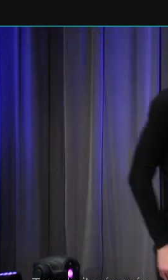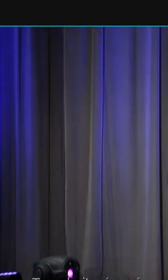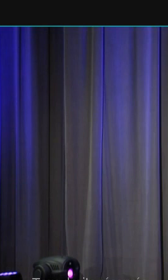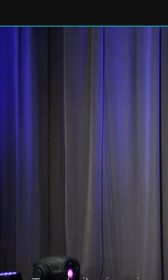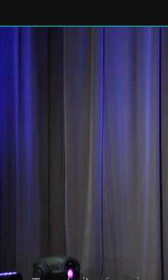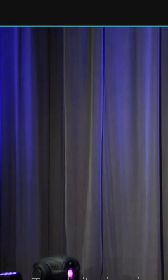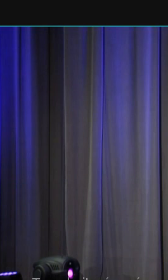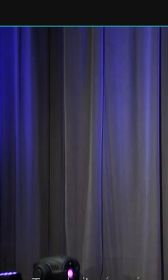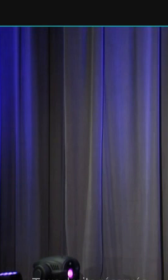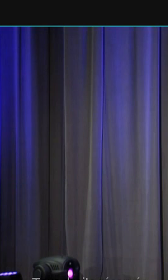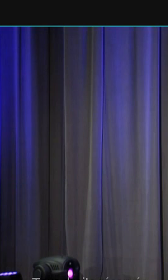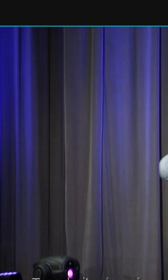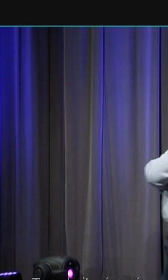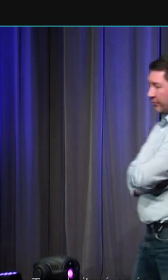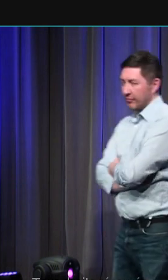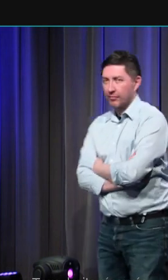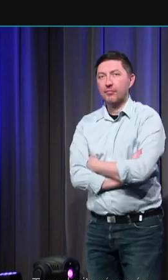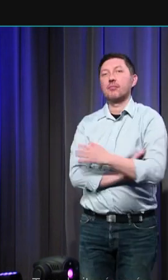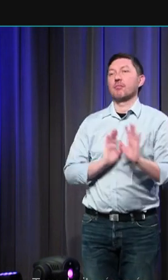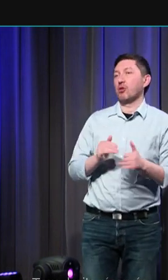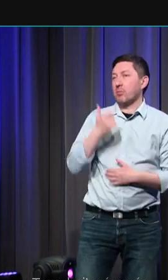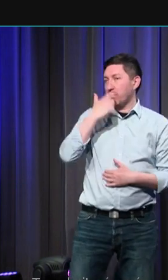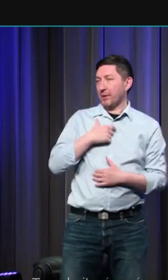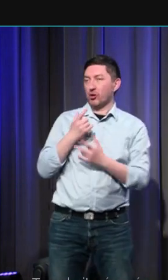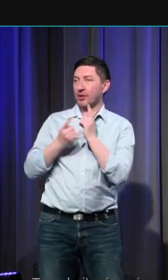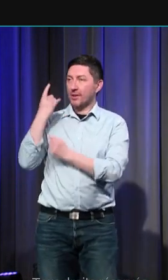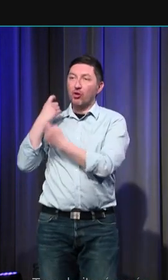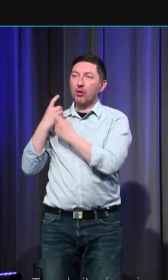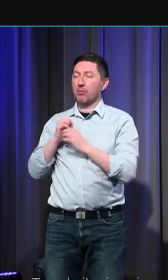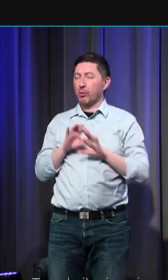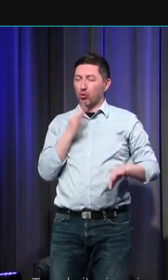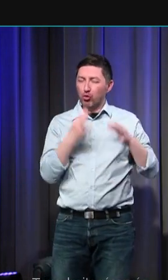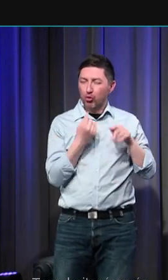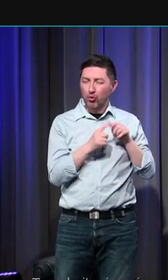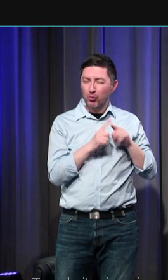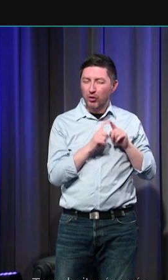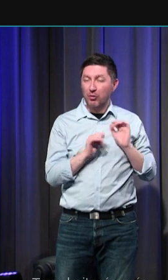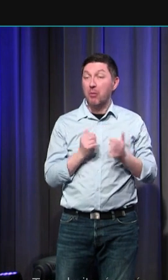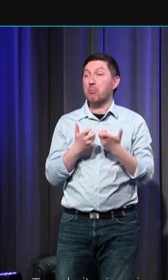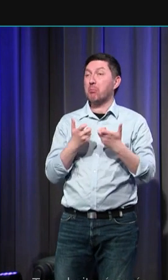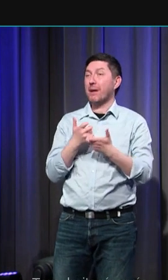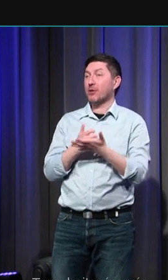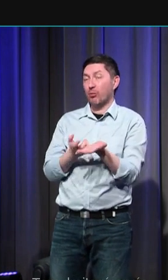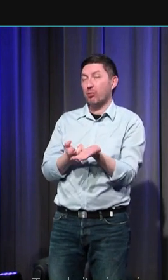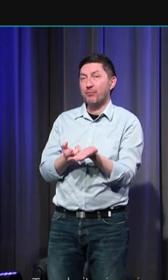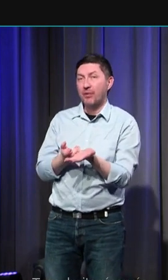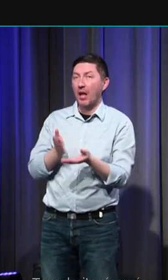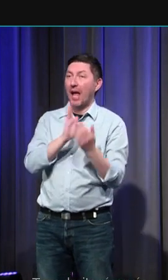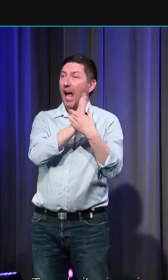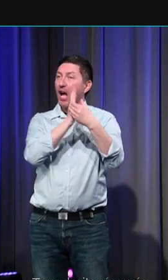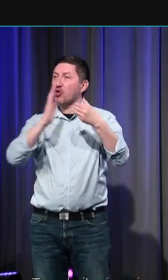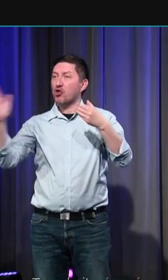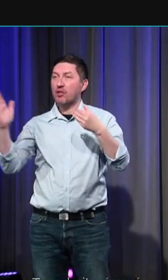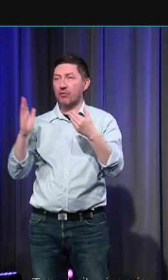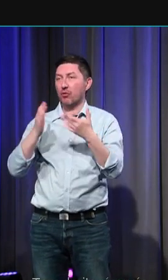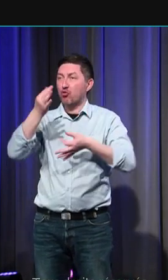peuvent être entre ouvertes c'est le cas par exemple dans les sources judiciaires où sont retranscrites parfois les paroles des gens du